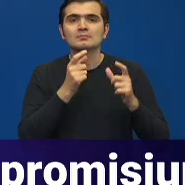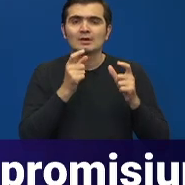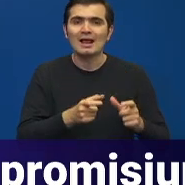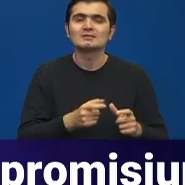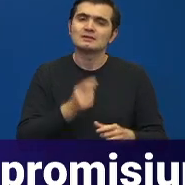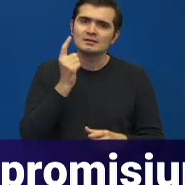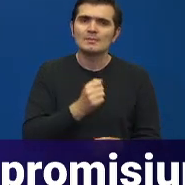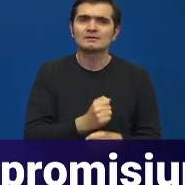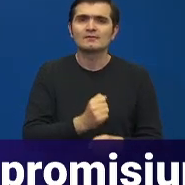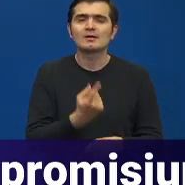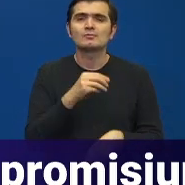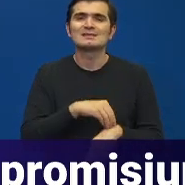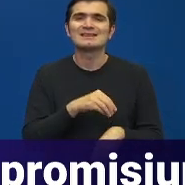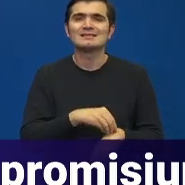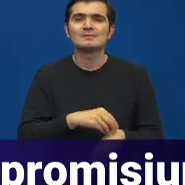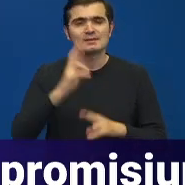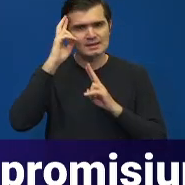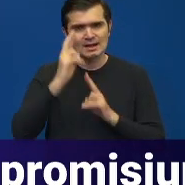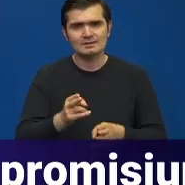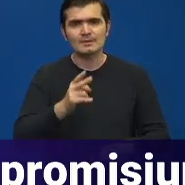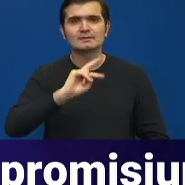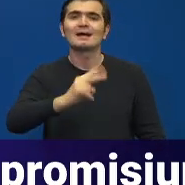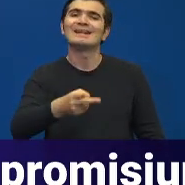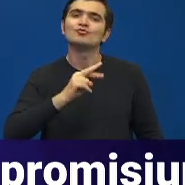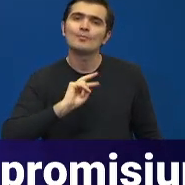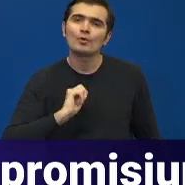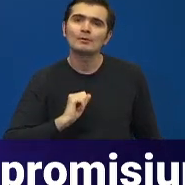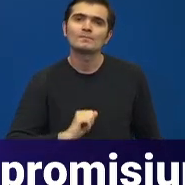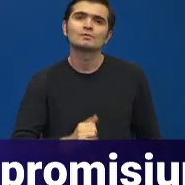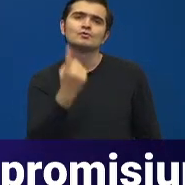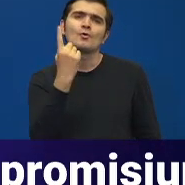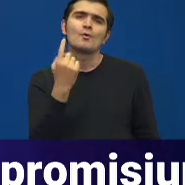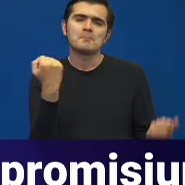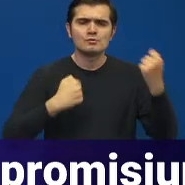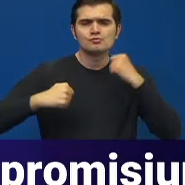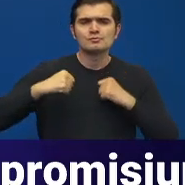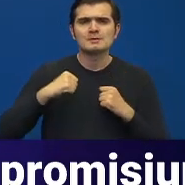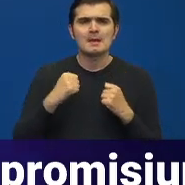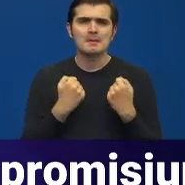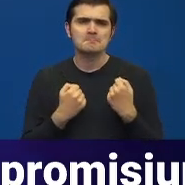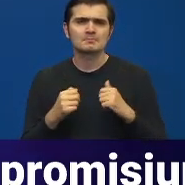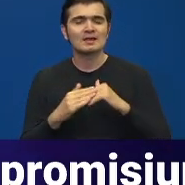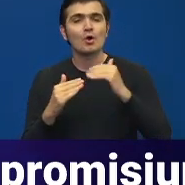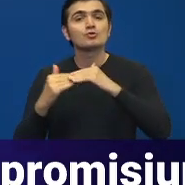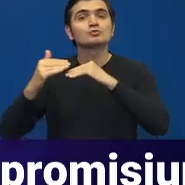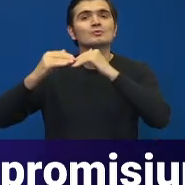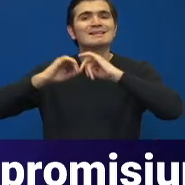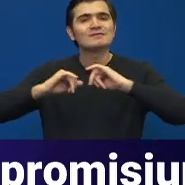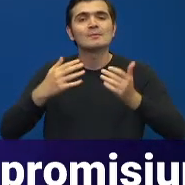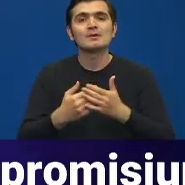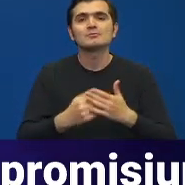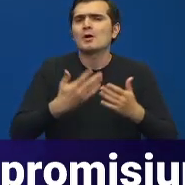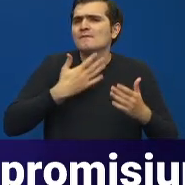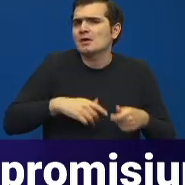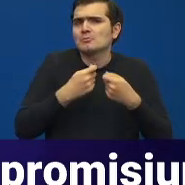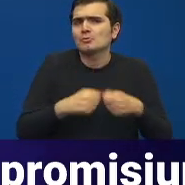sentimentul de respect reciproc și cu o atitudine constructivă, pentru că ne dorim cu toții un act educațional de